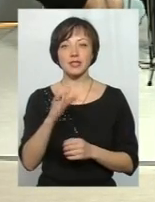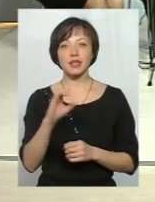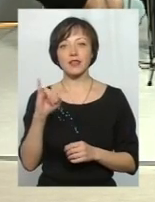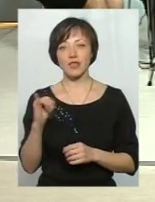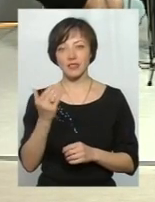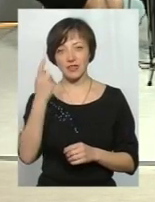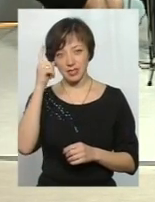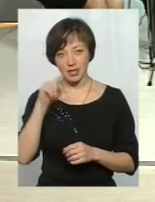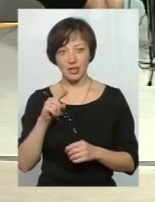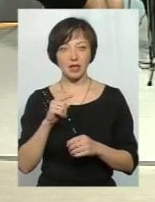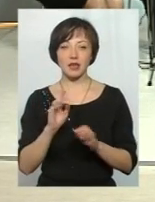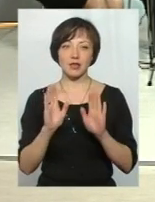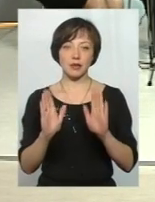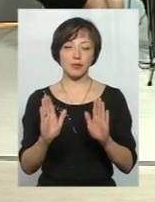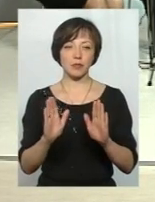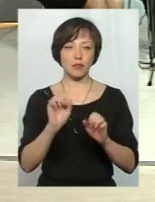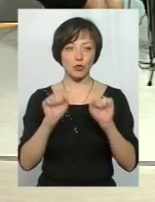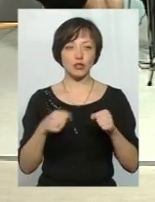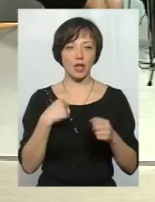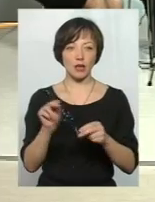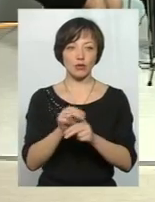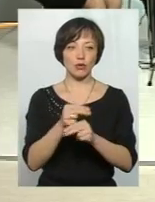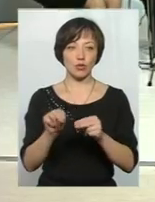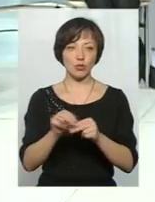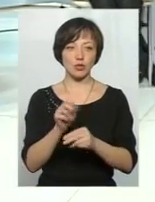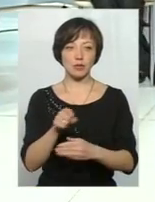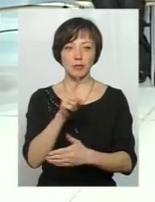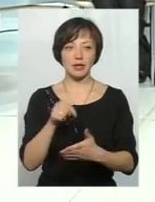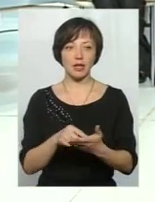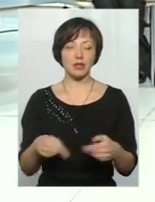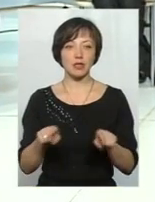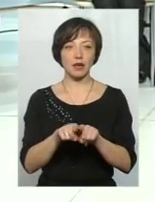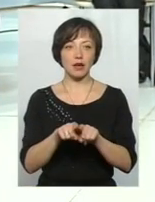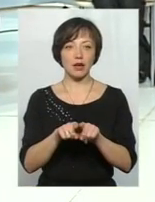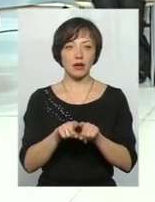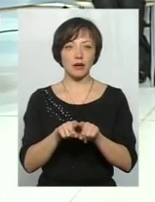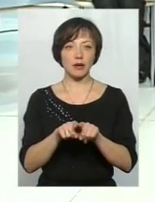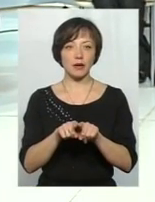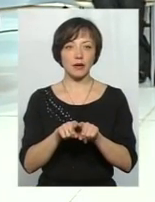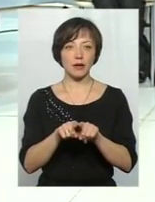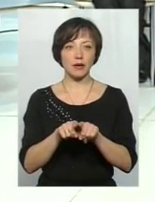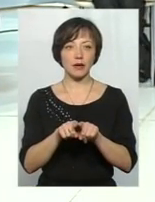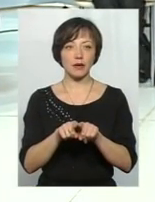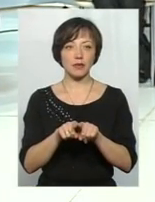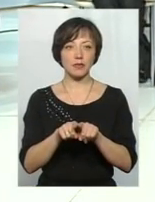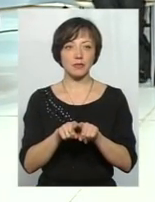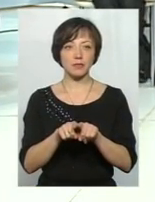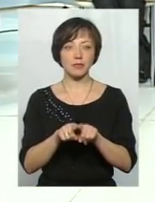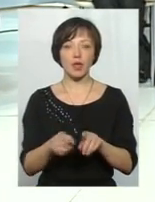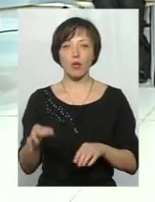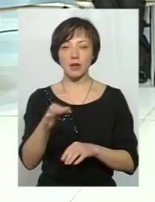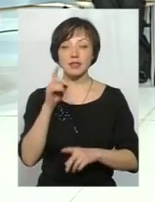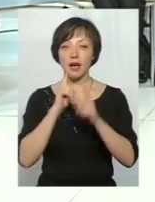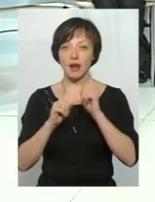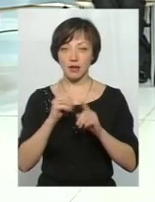знаєте, можна я трошки так скоригую запитанням таким, продовження. Власне, обласна